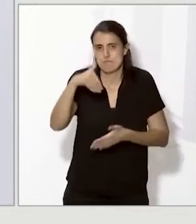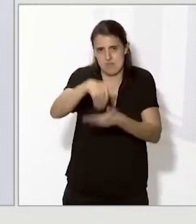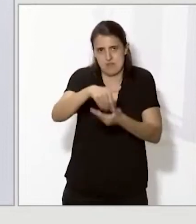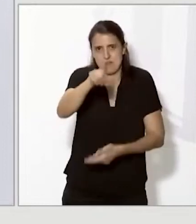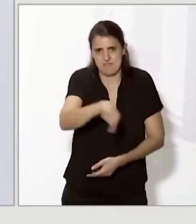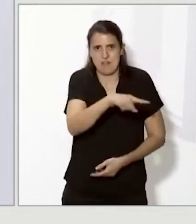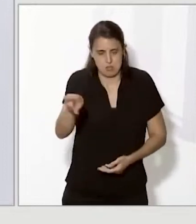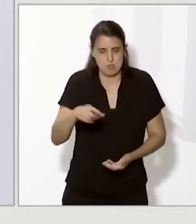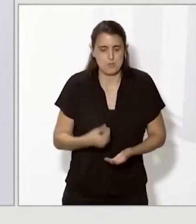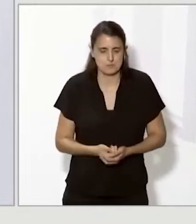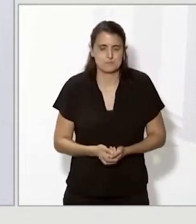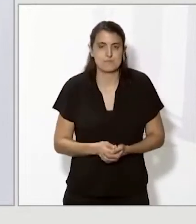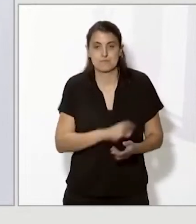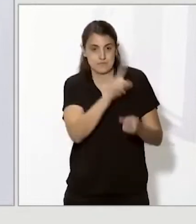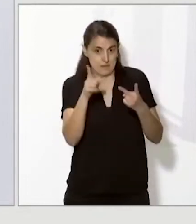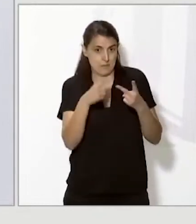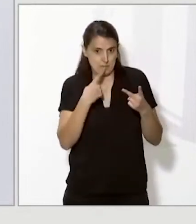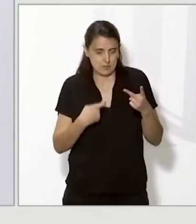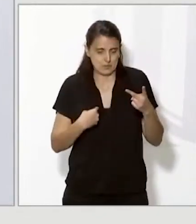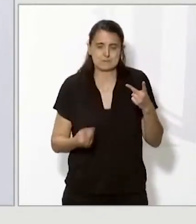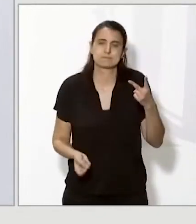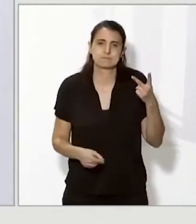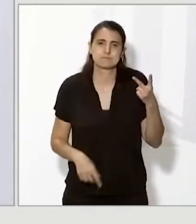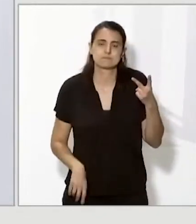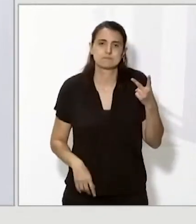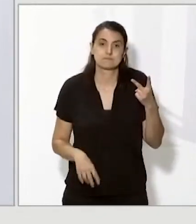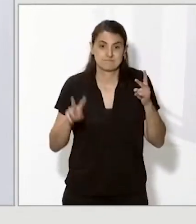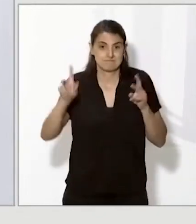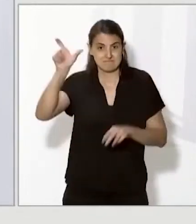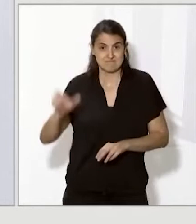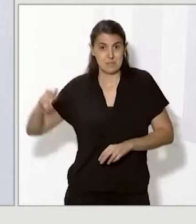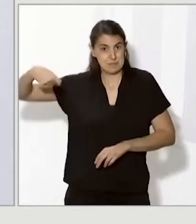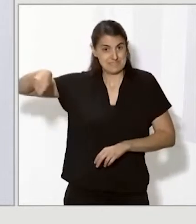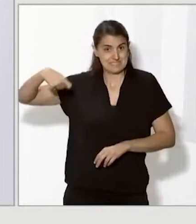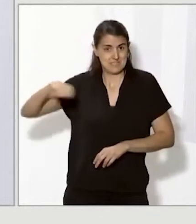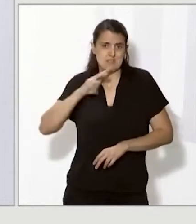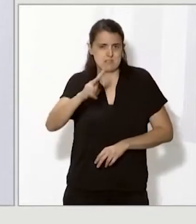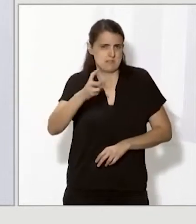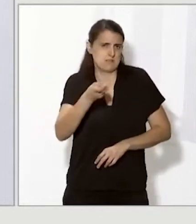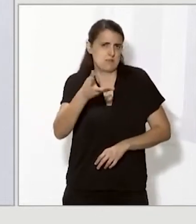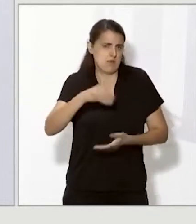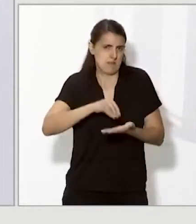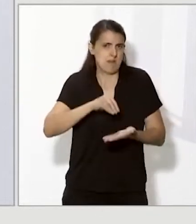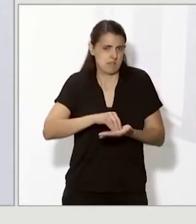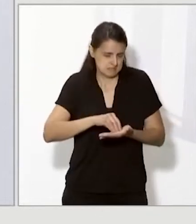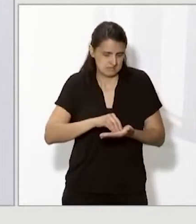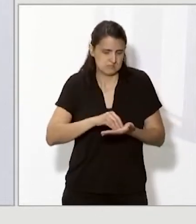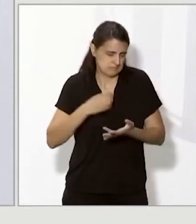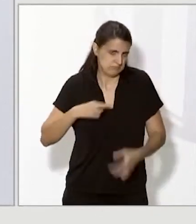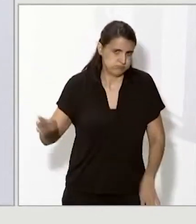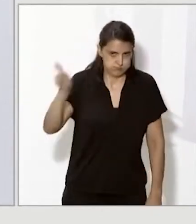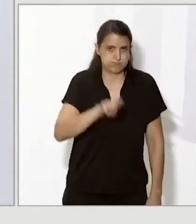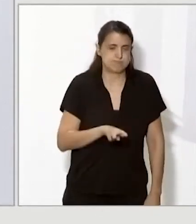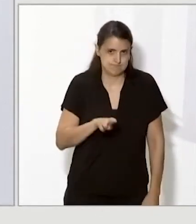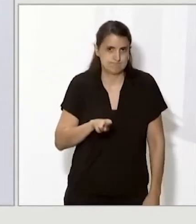Respecte a l'altra pregunta, el president ho ha dit en reiterades ocasions, ho torno a